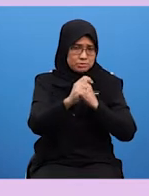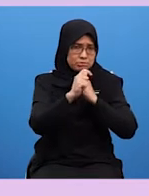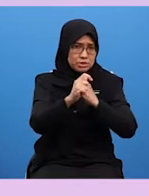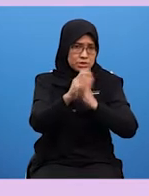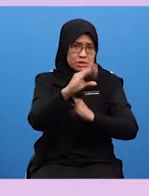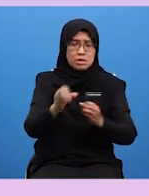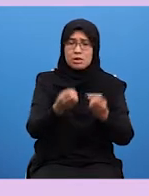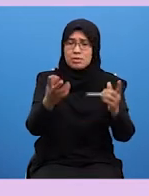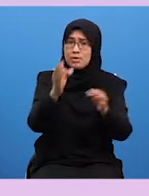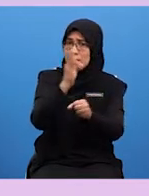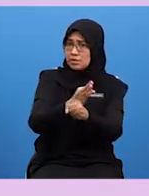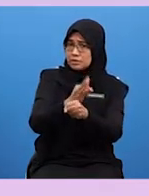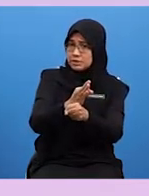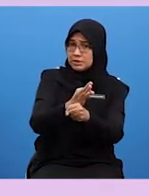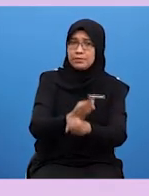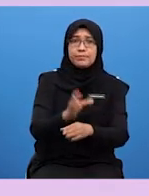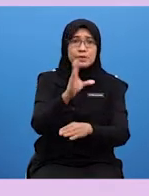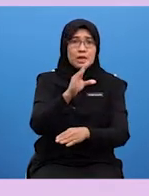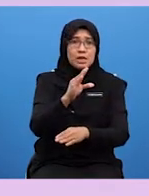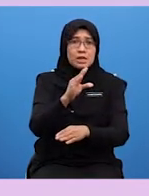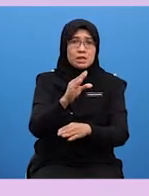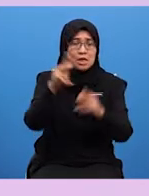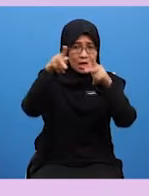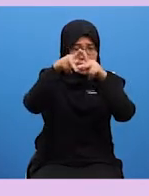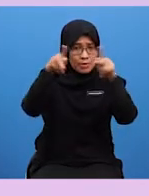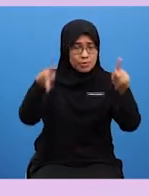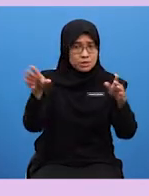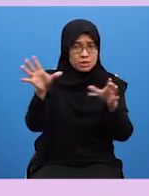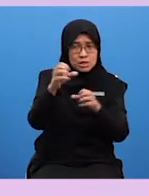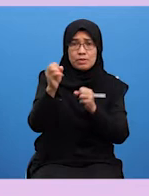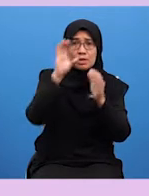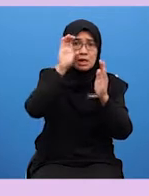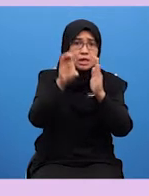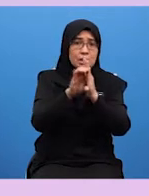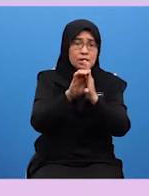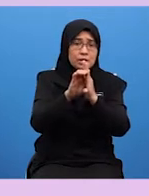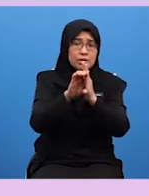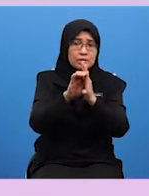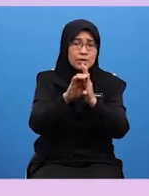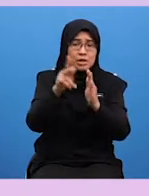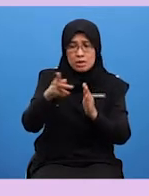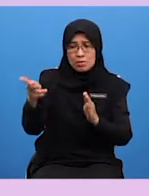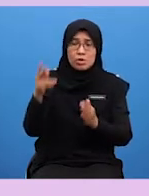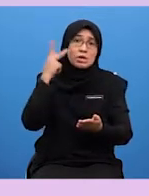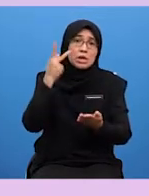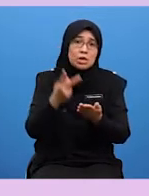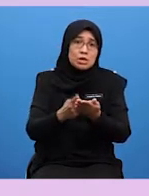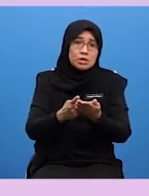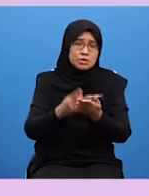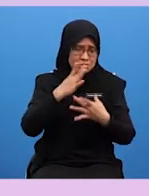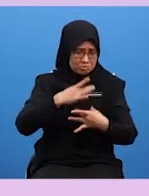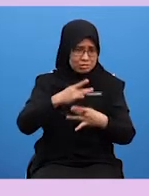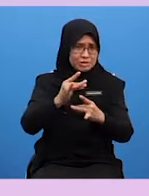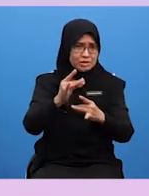Ketiga, poster dapat menggambarkan hasil produk yang berkualiti, menarik dan